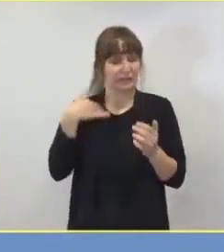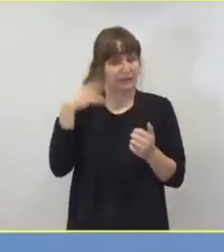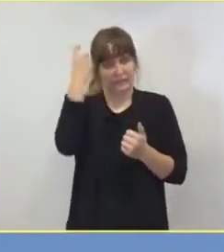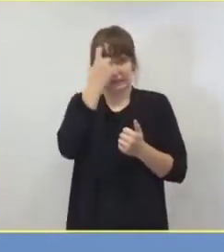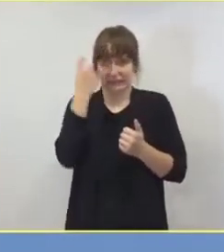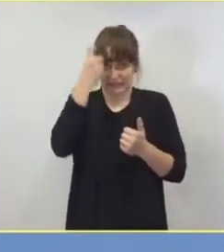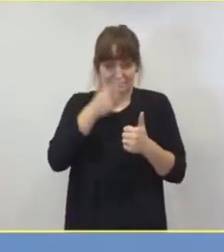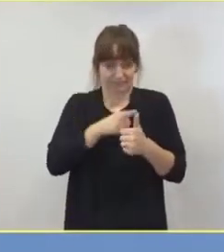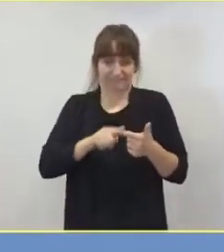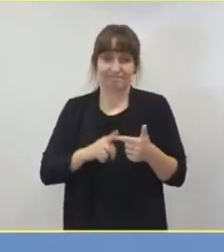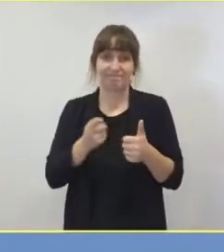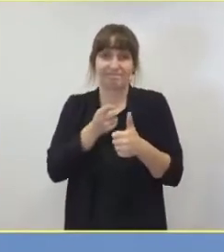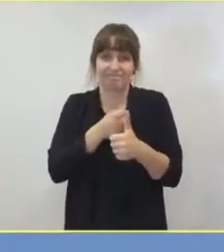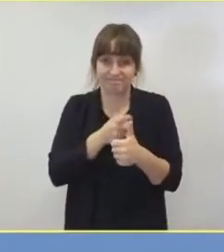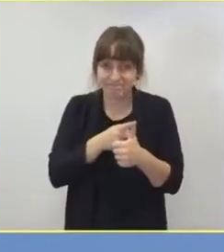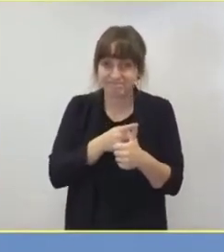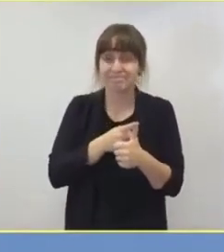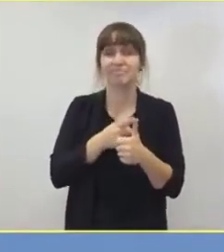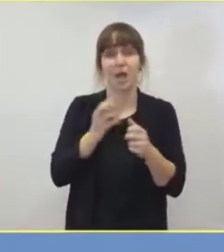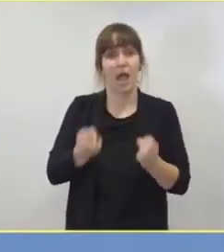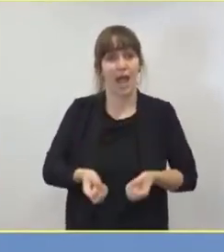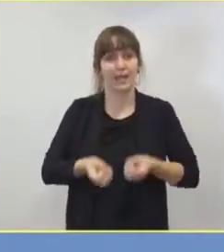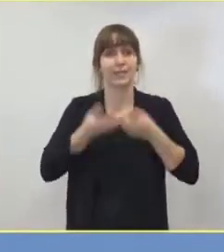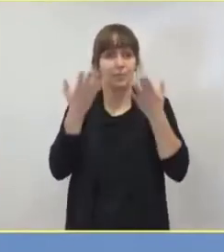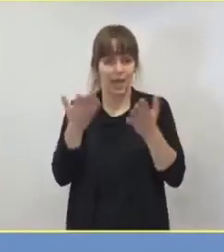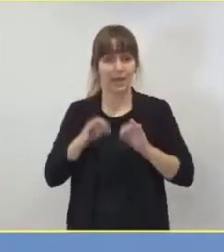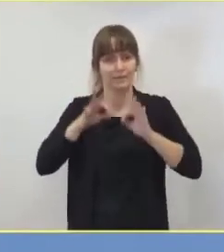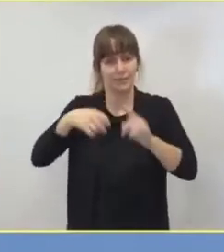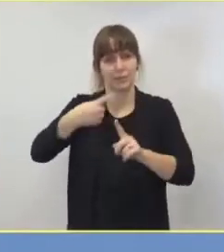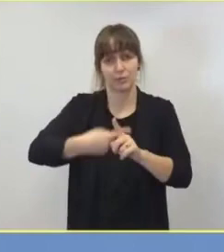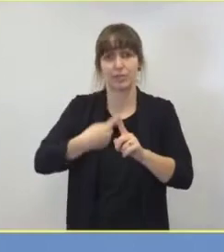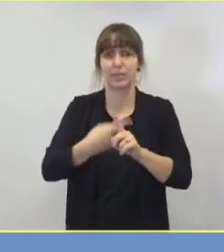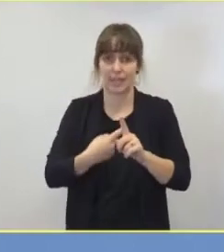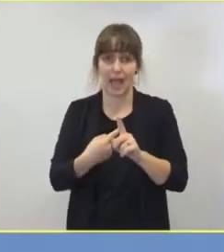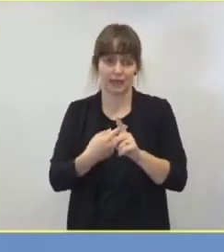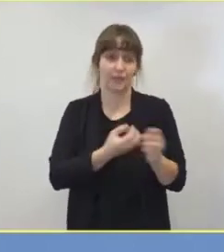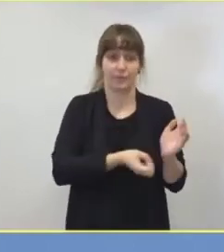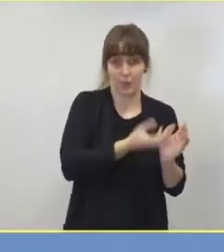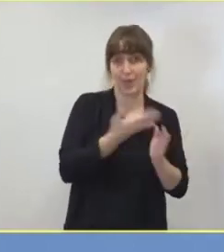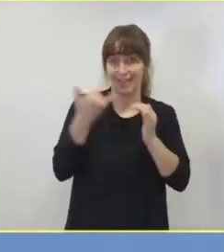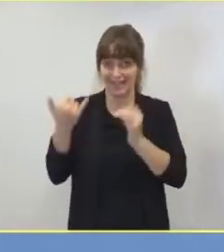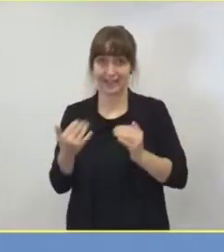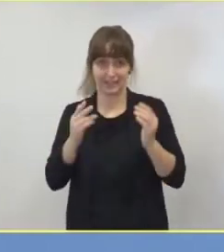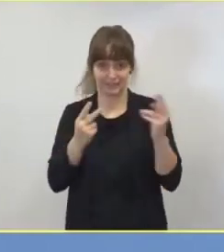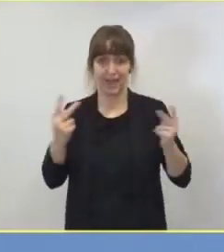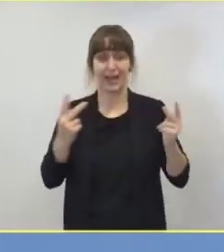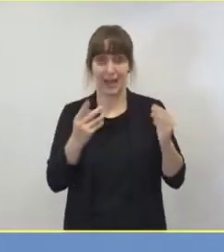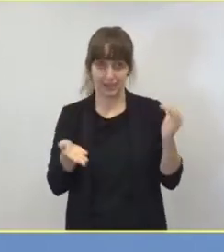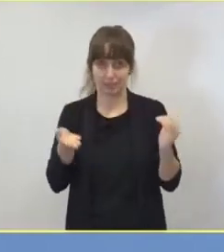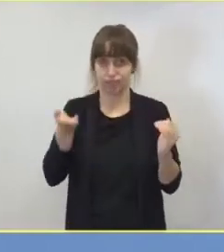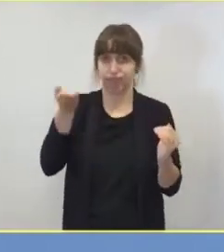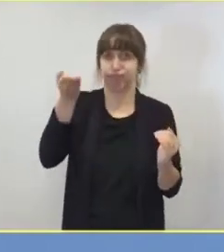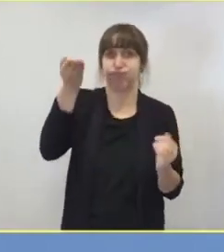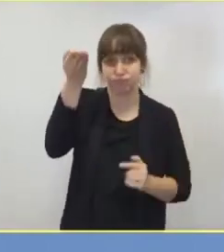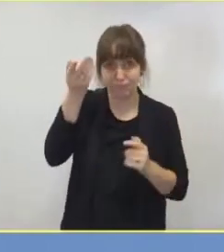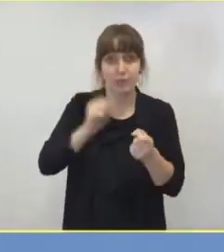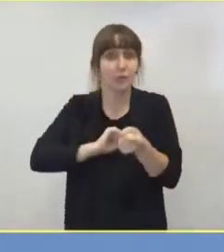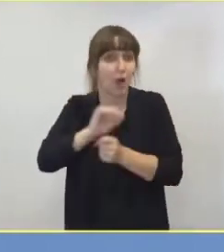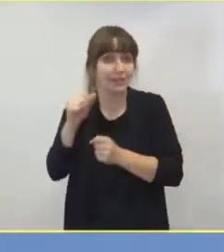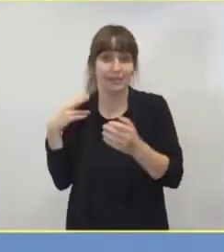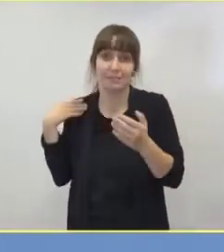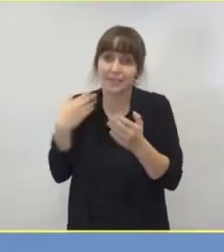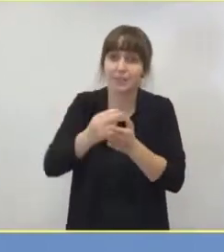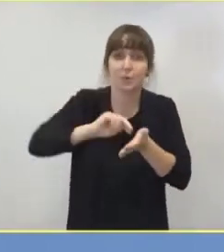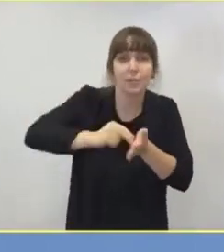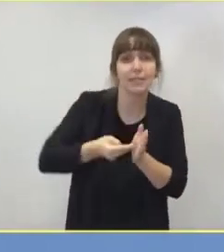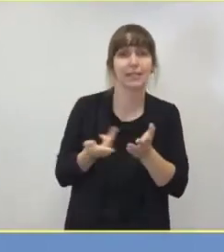Erstens. Obwohl aktuell deutlich höhere Infektionszahlen im Vergleich zum Frühjahrvorlagen wurden bisher keine regulatorischen Maßnahmen von der